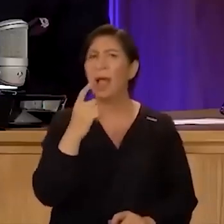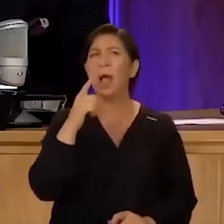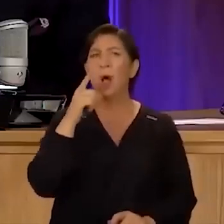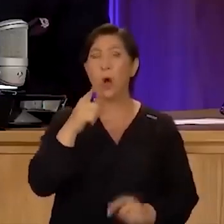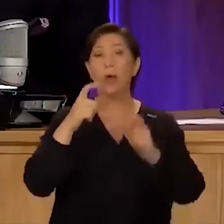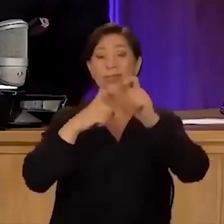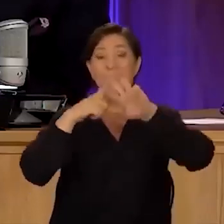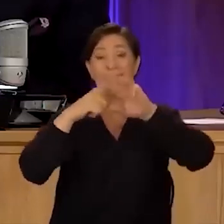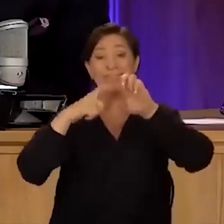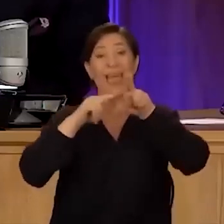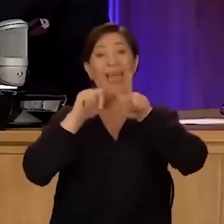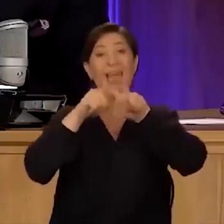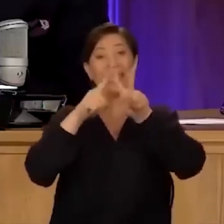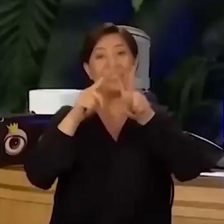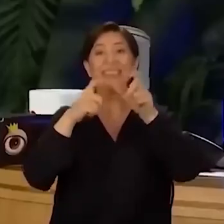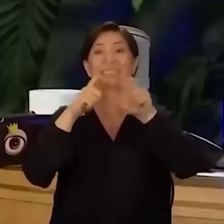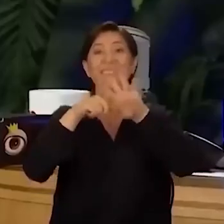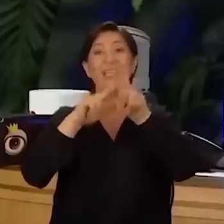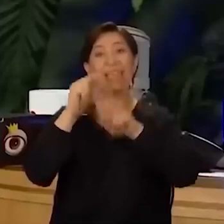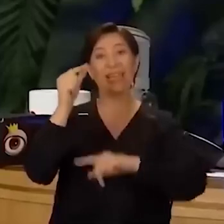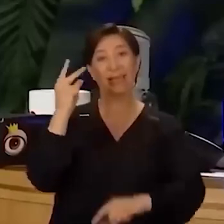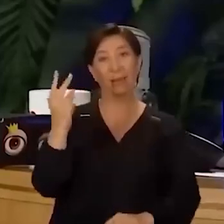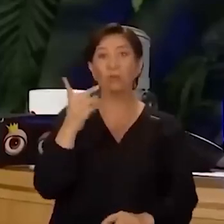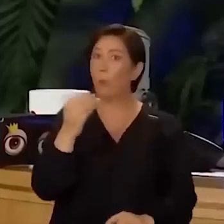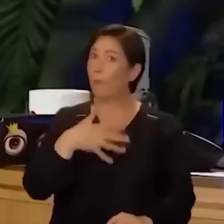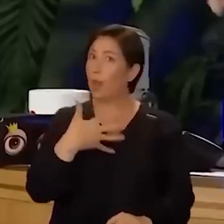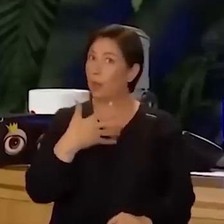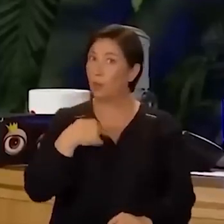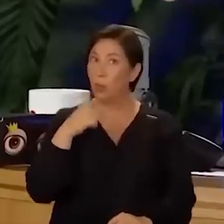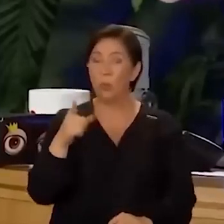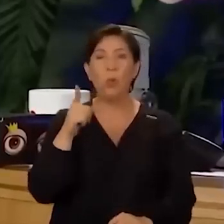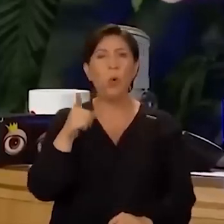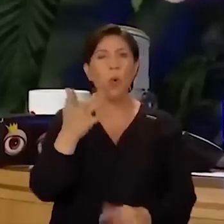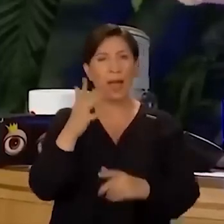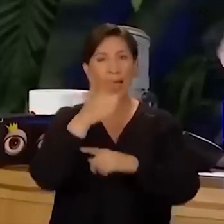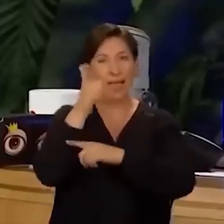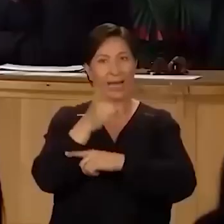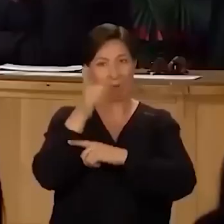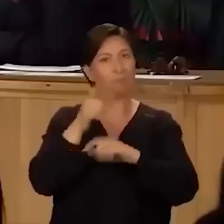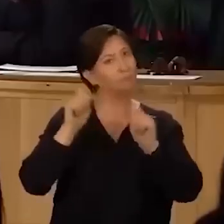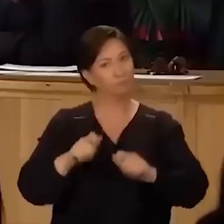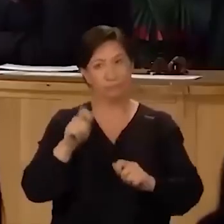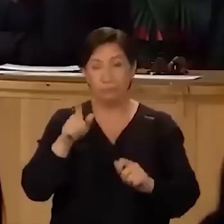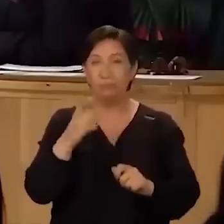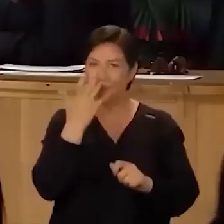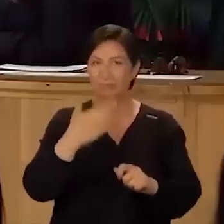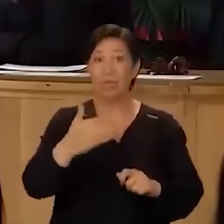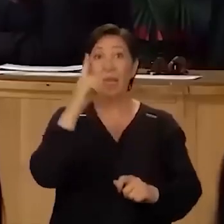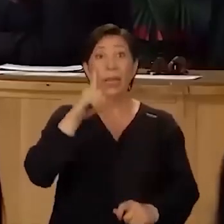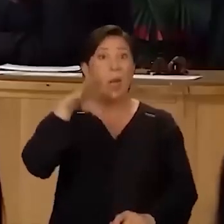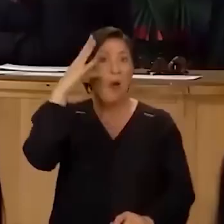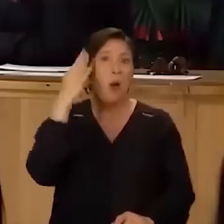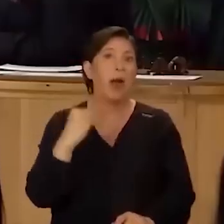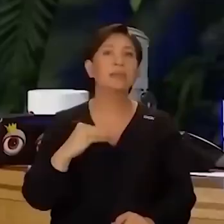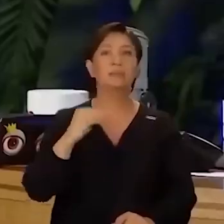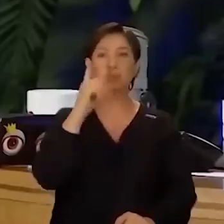O Serkan Sekin'in Sözü ve Bestesi ona ait olan bir şarkısı. Nasıl çok merak ediyorum onu. Ona galiba klip çekeceksin. Ona klip çekeceğiz. İlk öğrendim